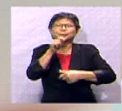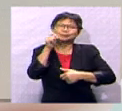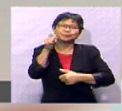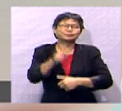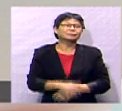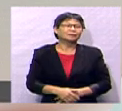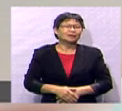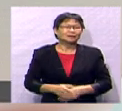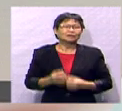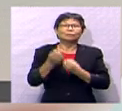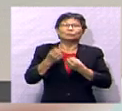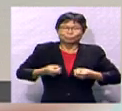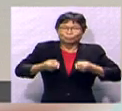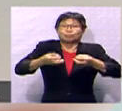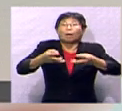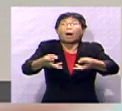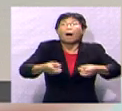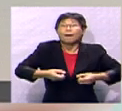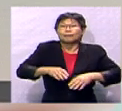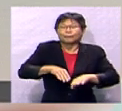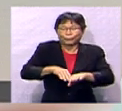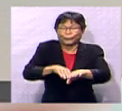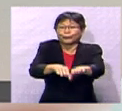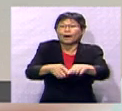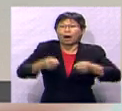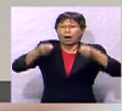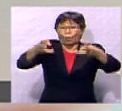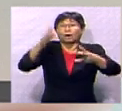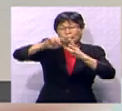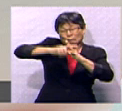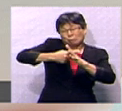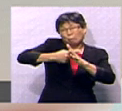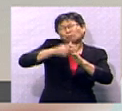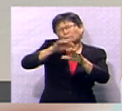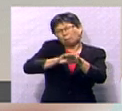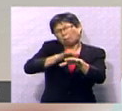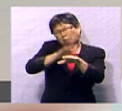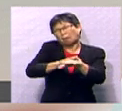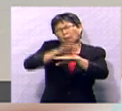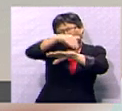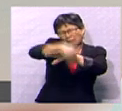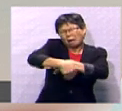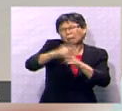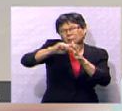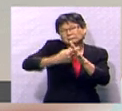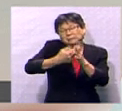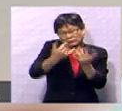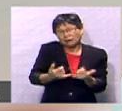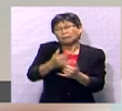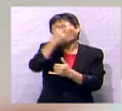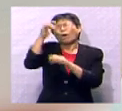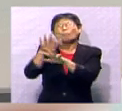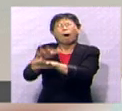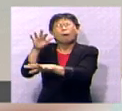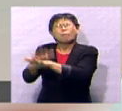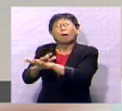Aliran trafik di beberapa leburaya utama dilaporkan akan mula bergerak perlahan mulai malam ini. Berikutan, semakin